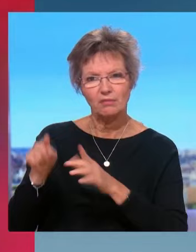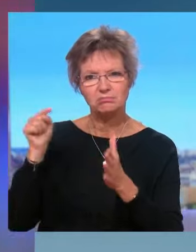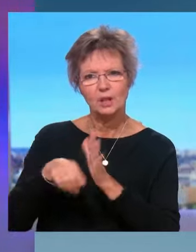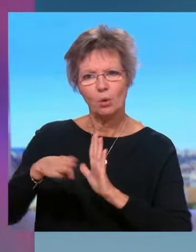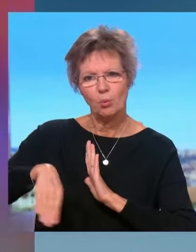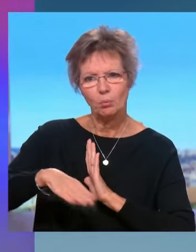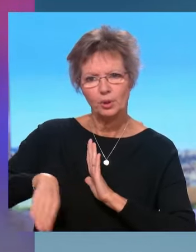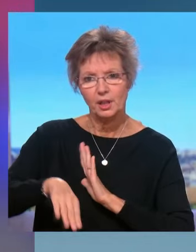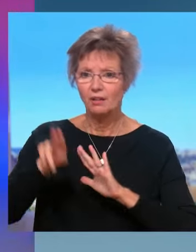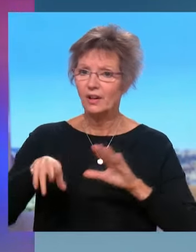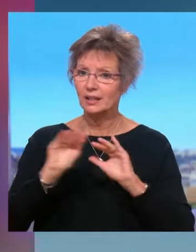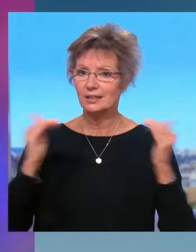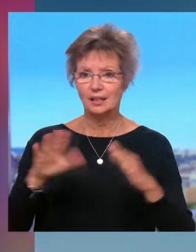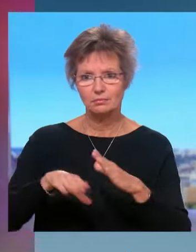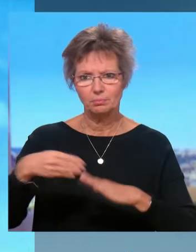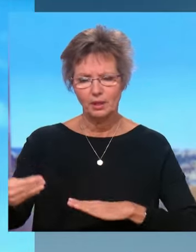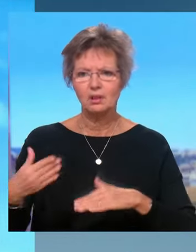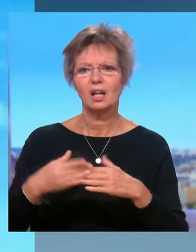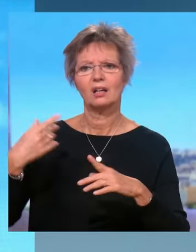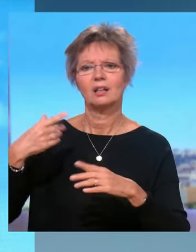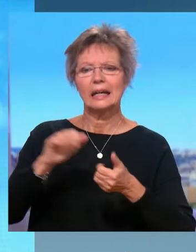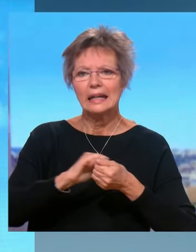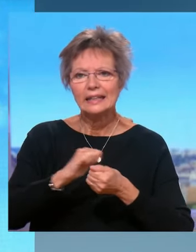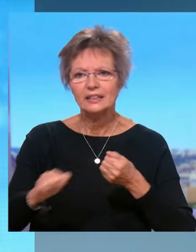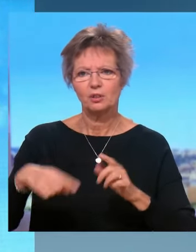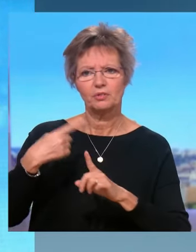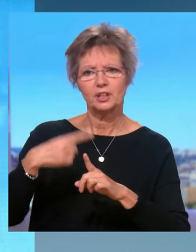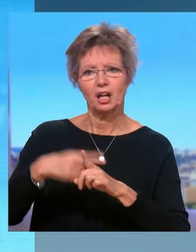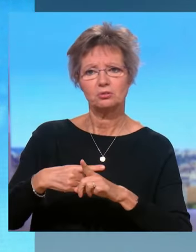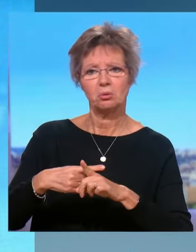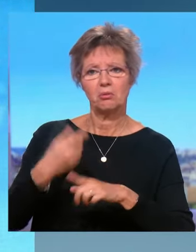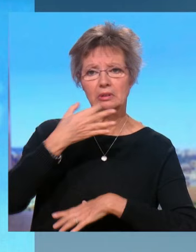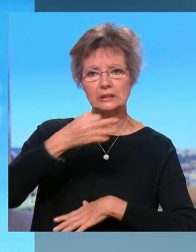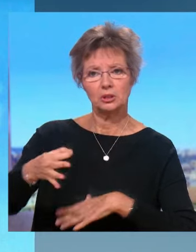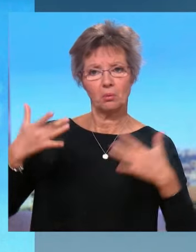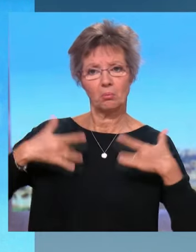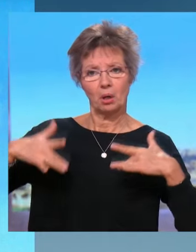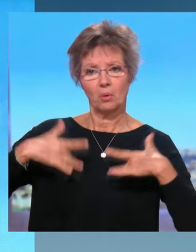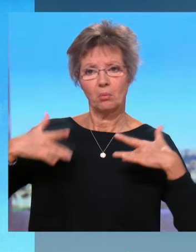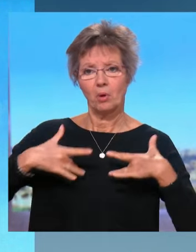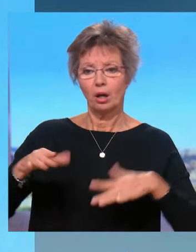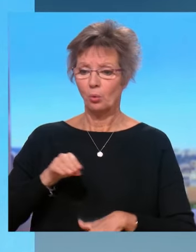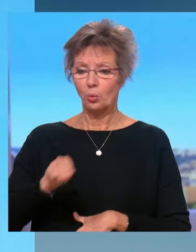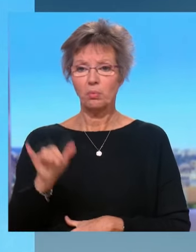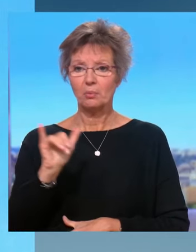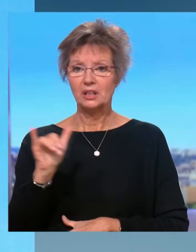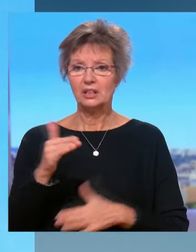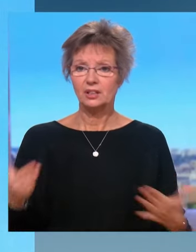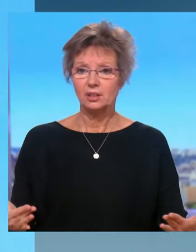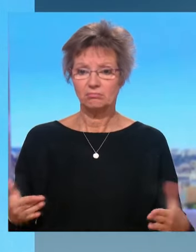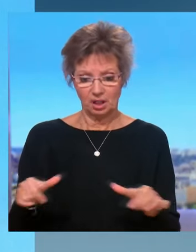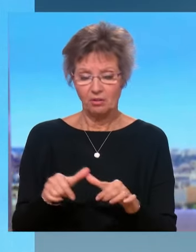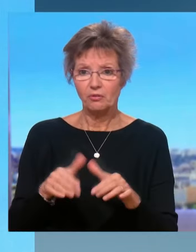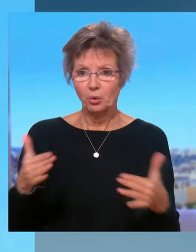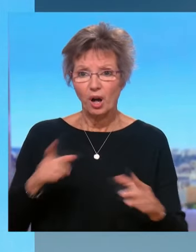passe en dehors des stades. La Ligue, la Fédération disent donc, en gros, que ça ne les concerne pas. Donc, on a l'impression qu'il personne qui est fautif. Comment on résout ce problème de